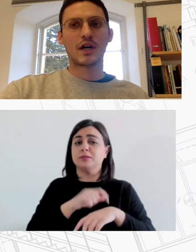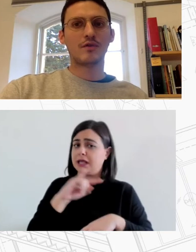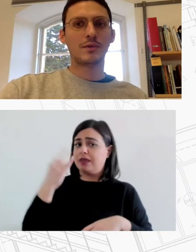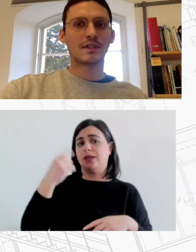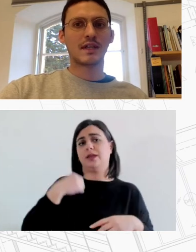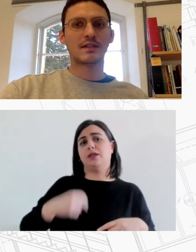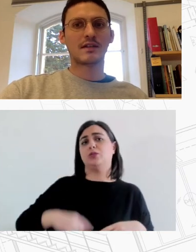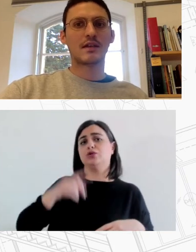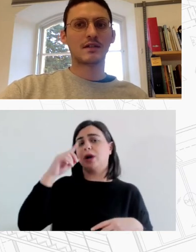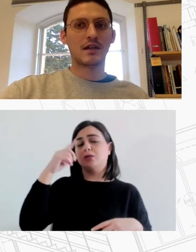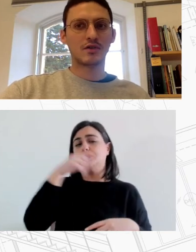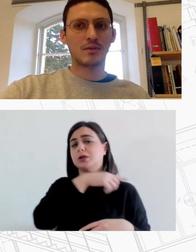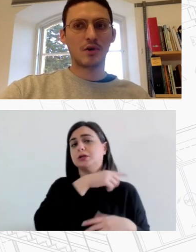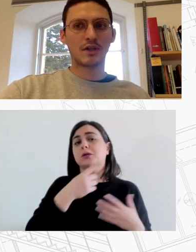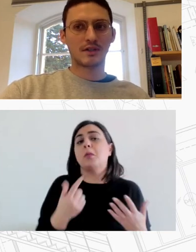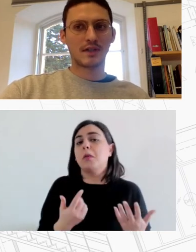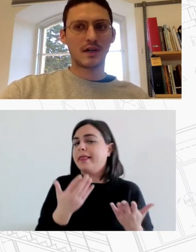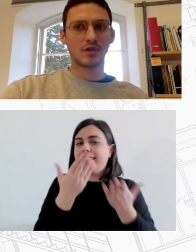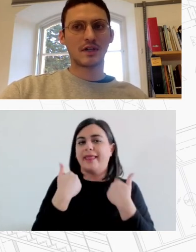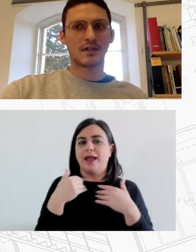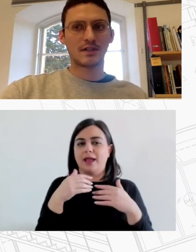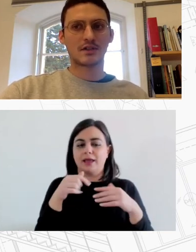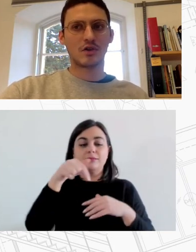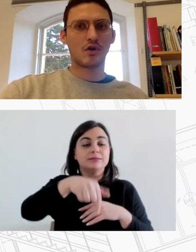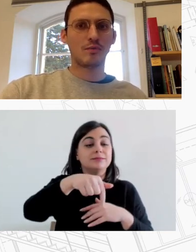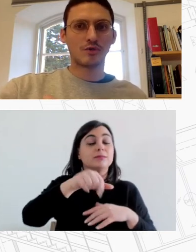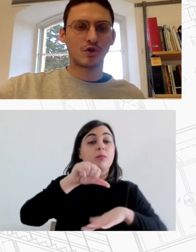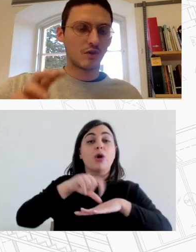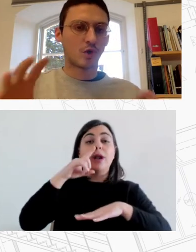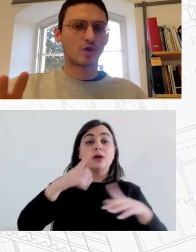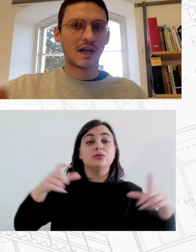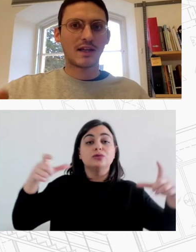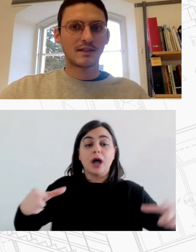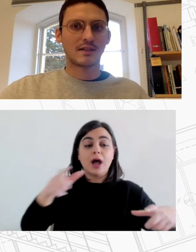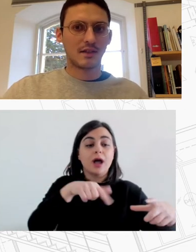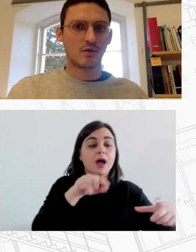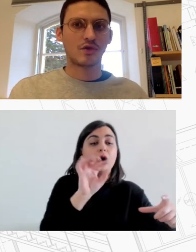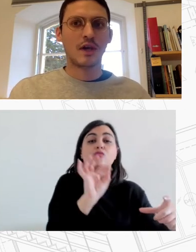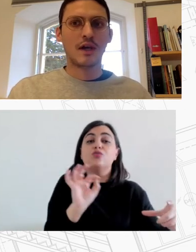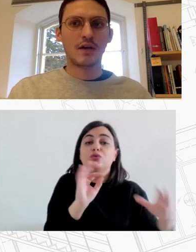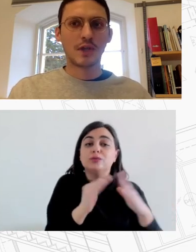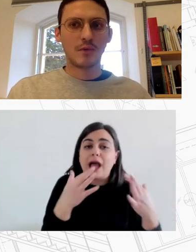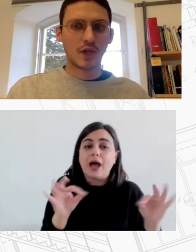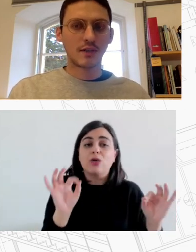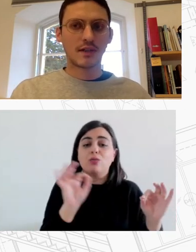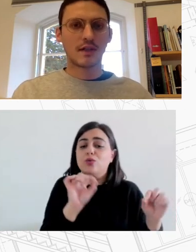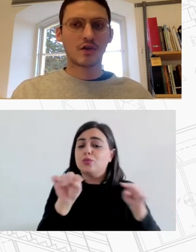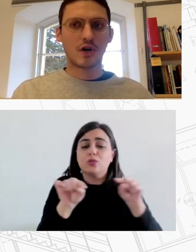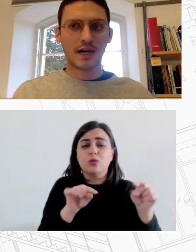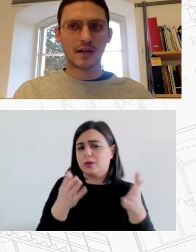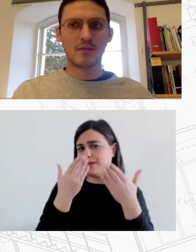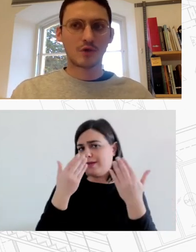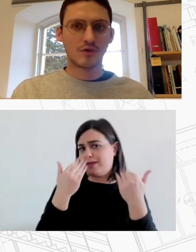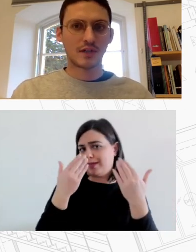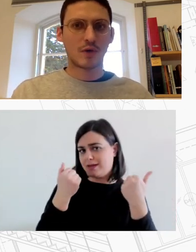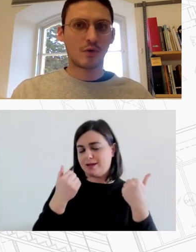χαρτογραφούμε τις κενές κατοικίες κυρίως στην πόλη της Νάουσας και να τις αξιολογούμε ως προς την κατάστασή τους Έχουμε δημιουργήσει έναν ανοιχτό